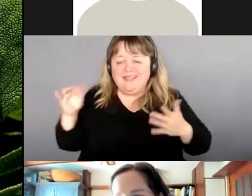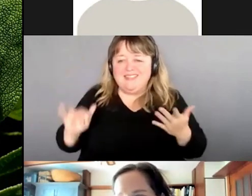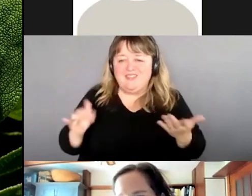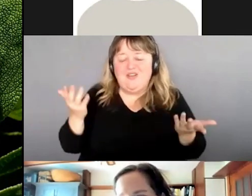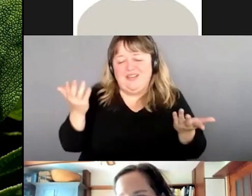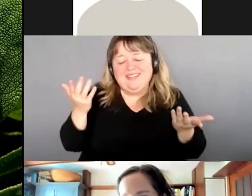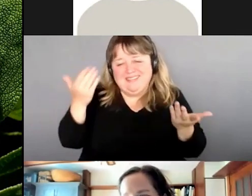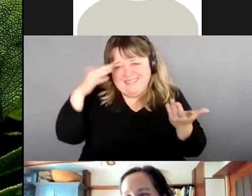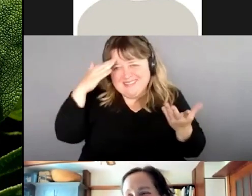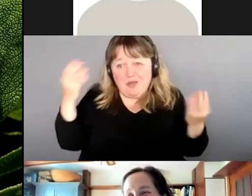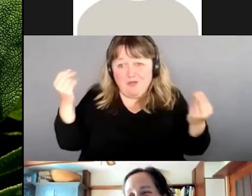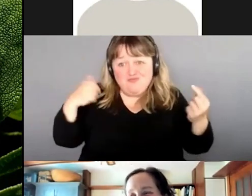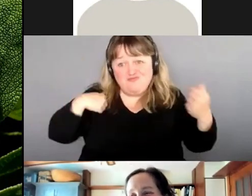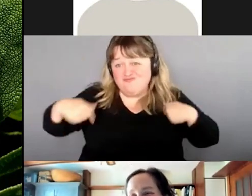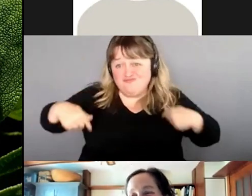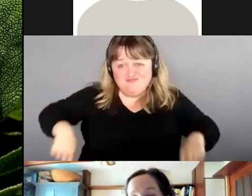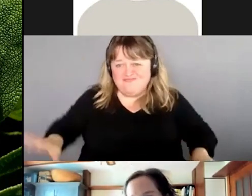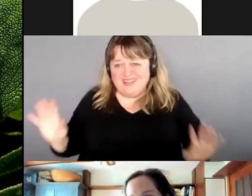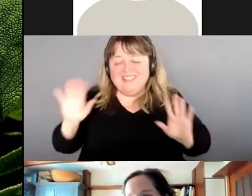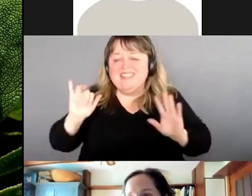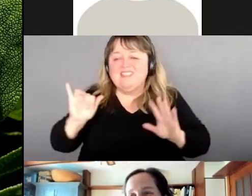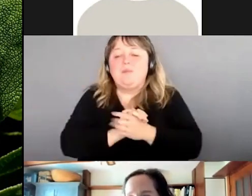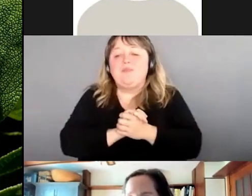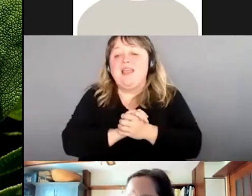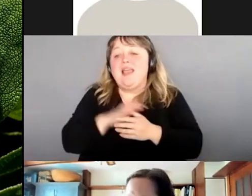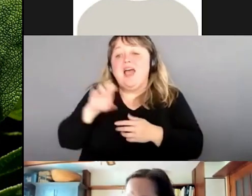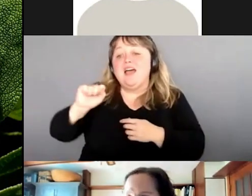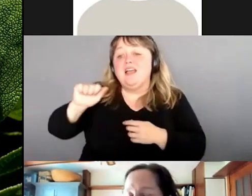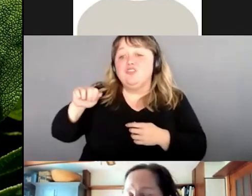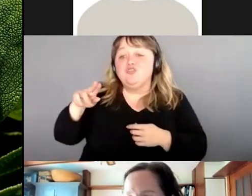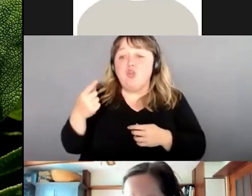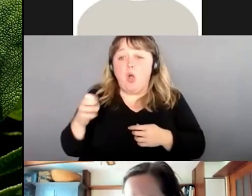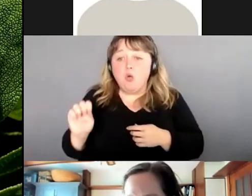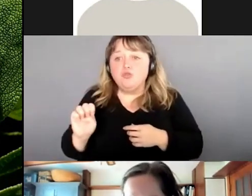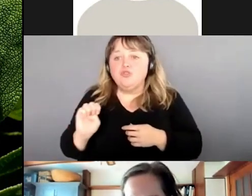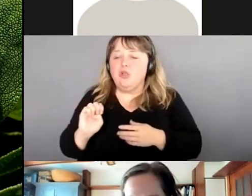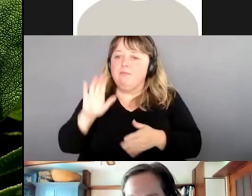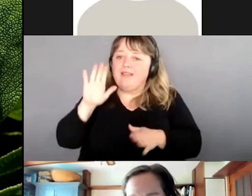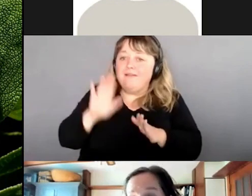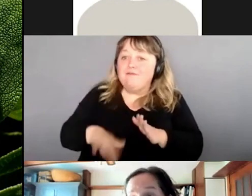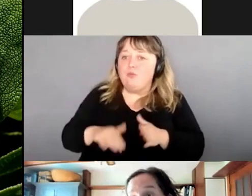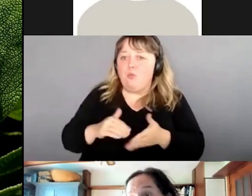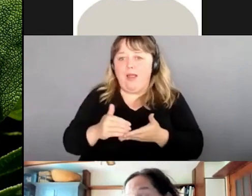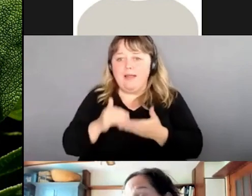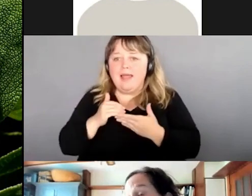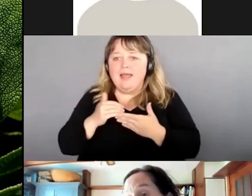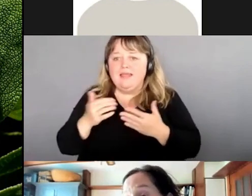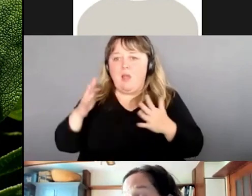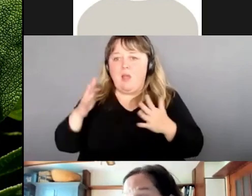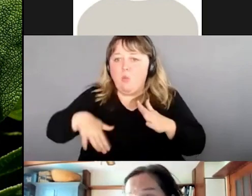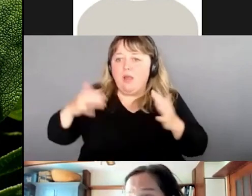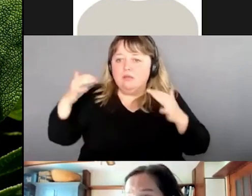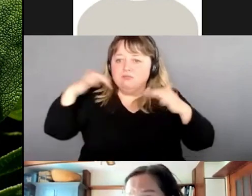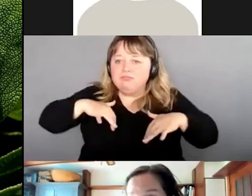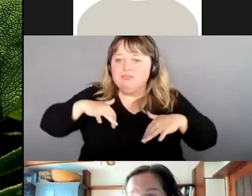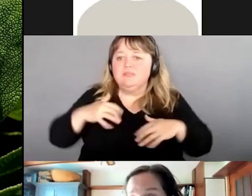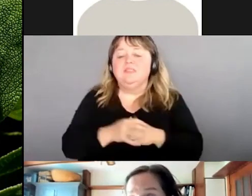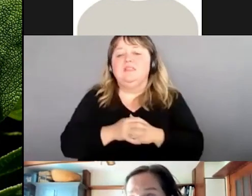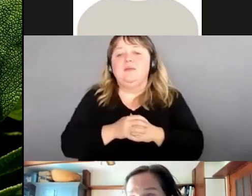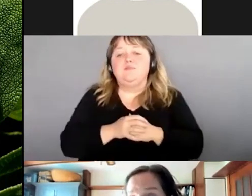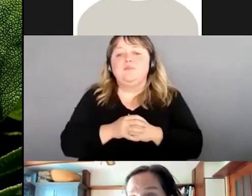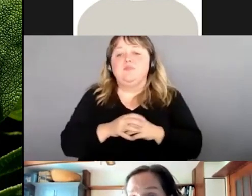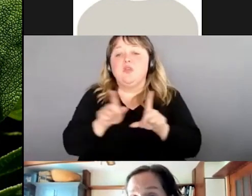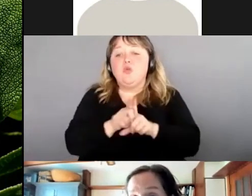habituels, la sauge va comme calmer ça. Il y en a qui vont travailler avec la